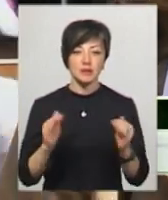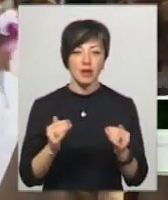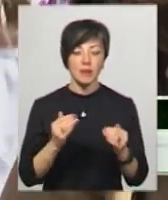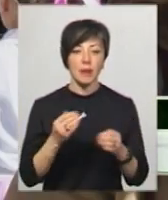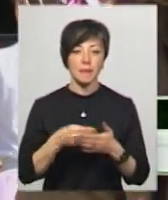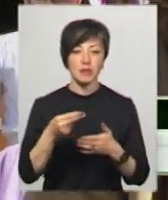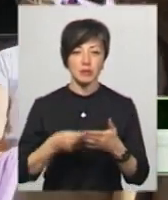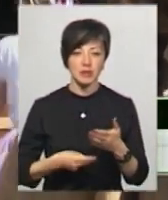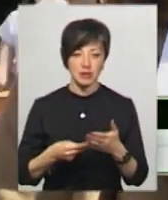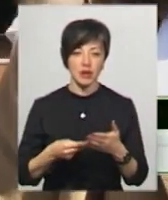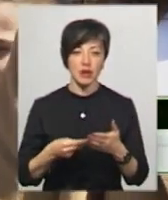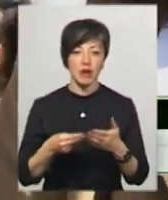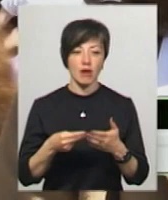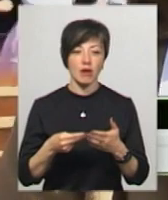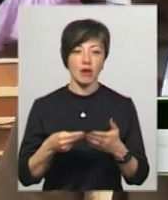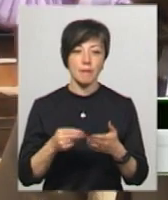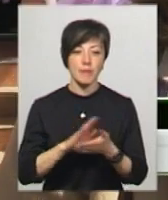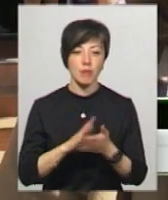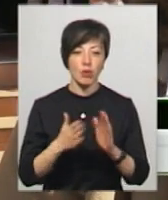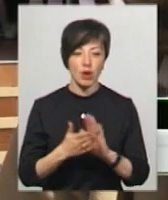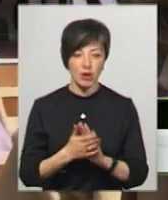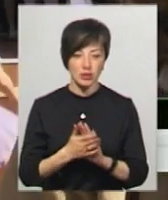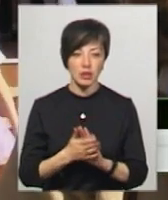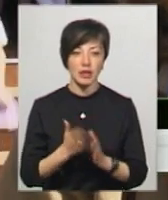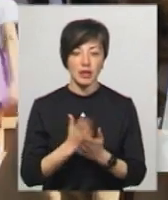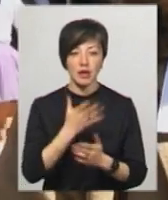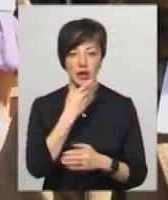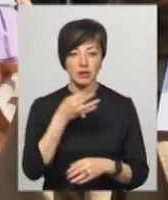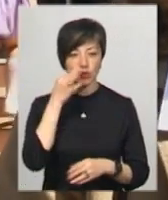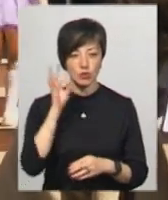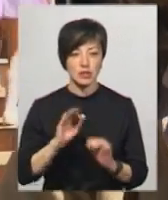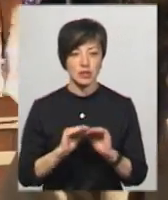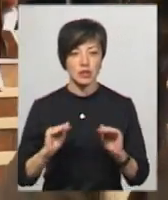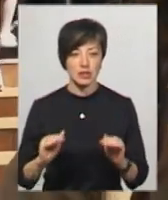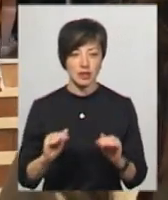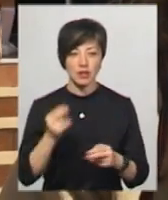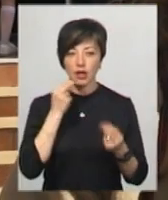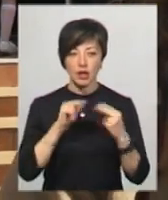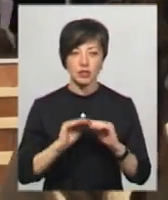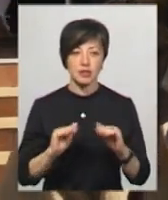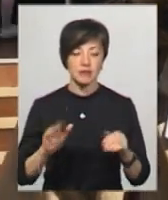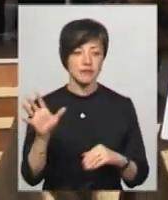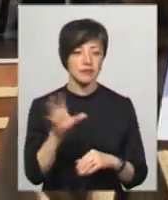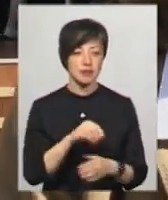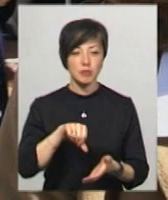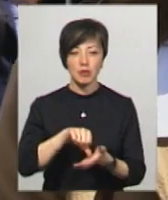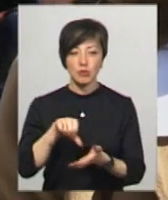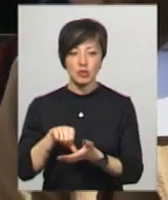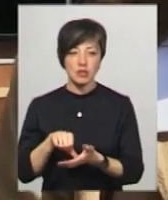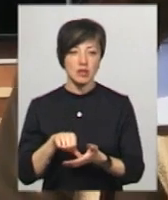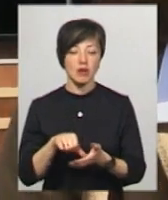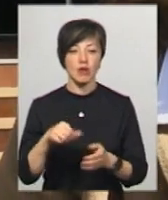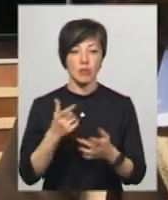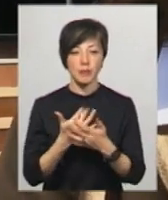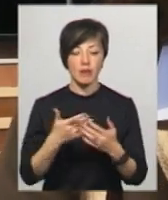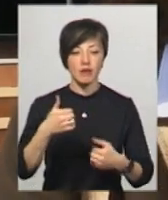і Волновайською є такий гарний досвід, коли дітки приїжджають, найкращі дітки, тому що всі вони приймають участь